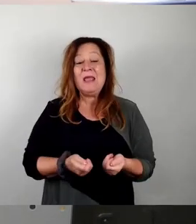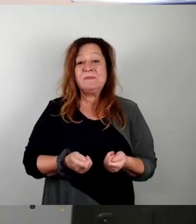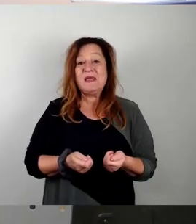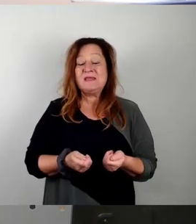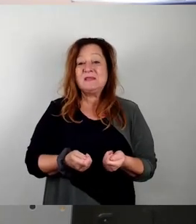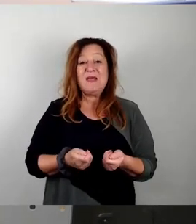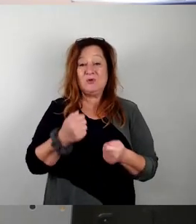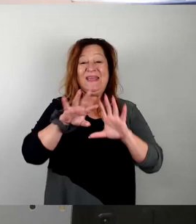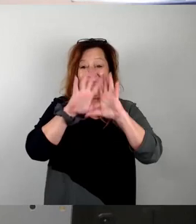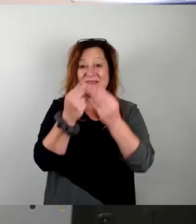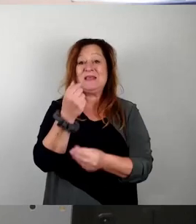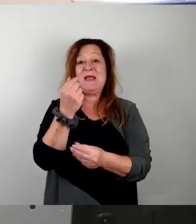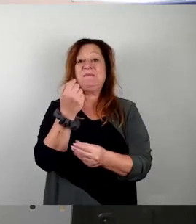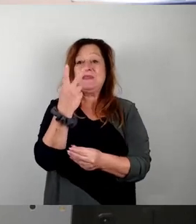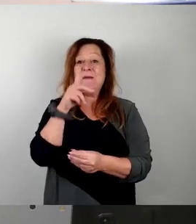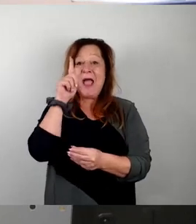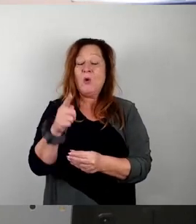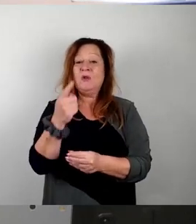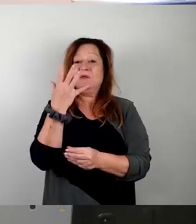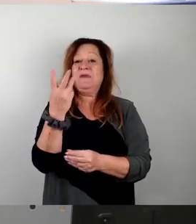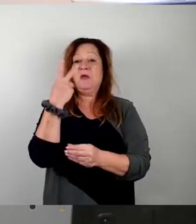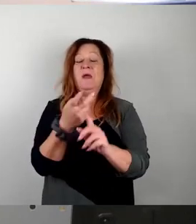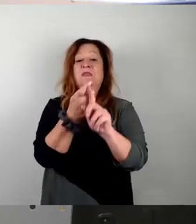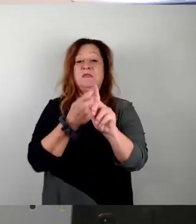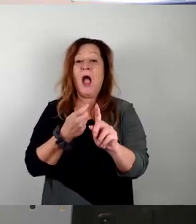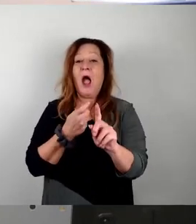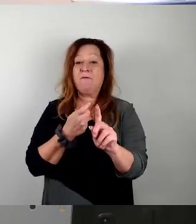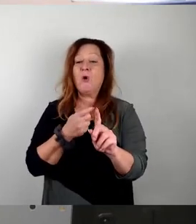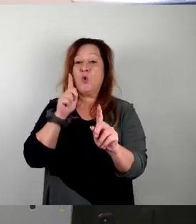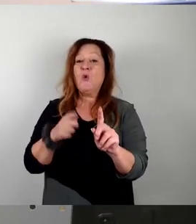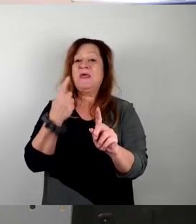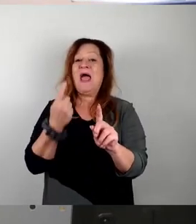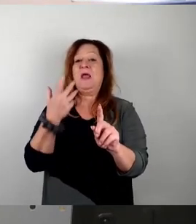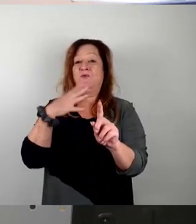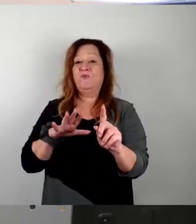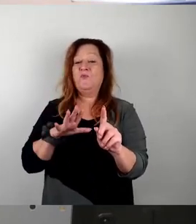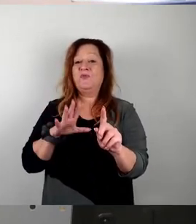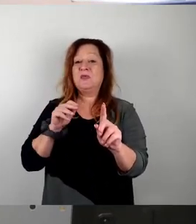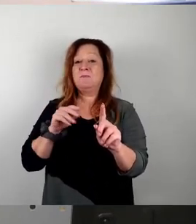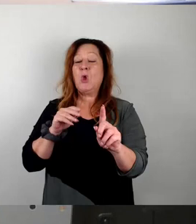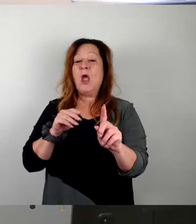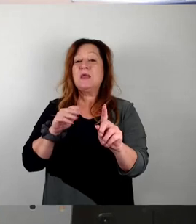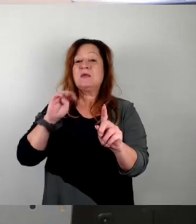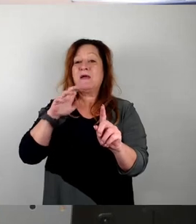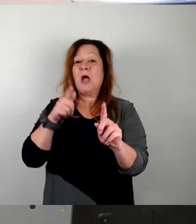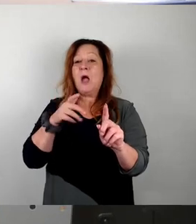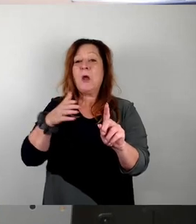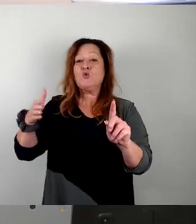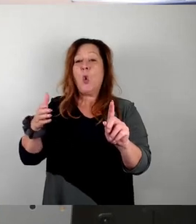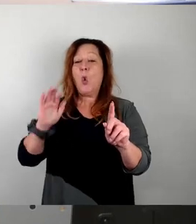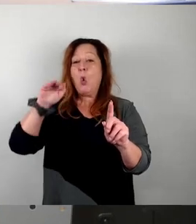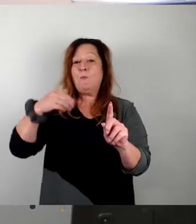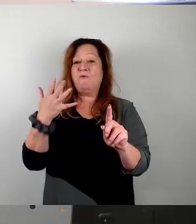den 224 Garagengrundstücken überhaupt erst mal so groß sind, nämlich größer als 500 Quadratmeter und damit die